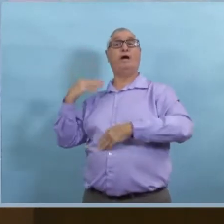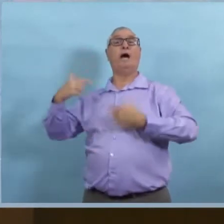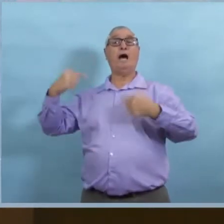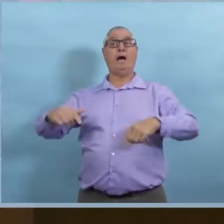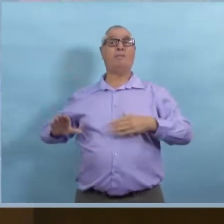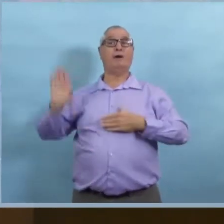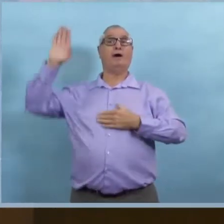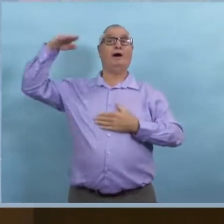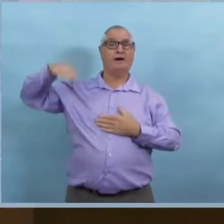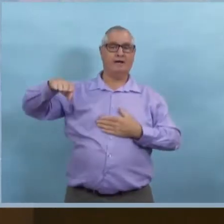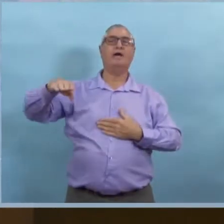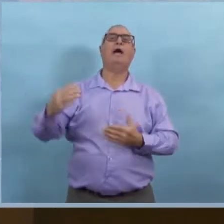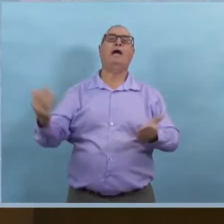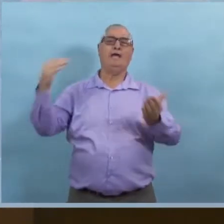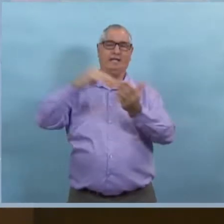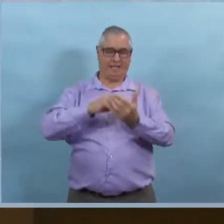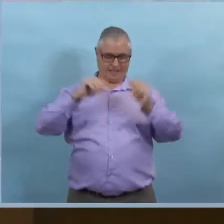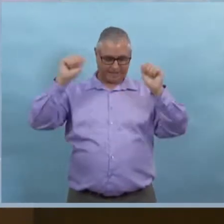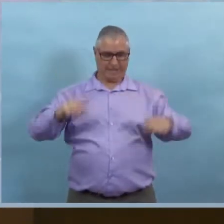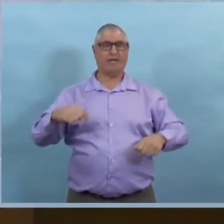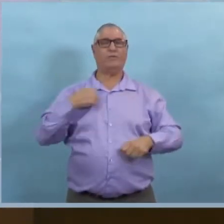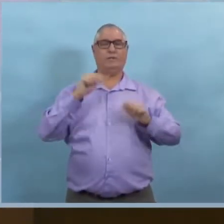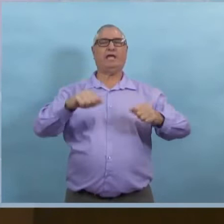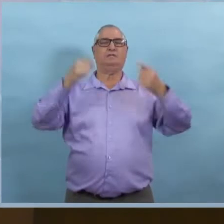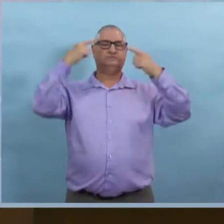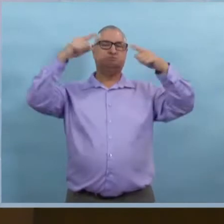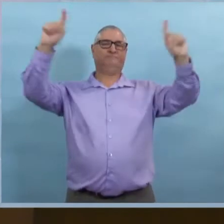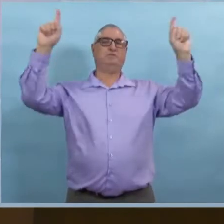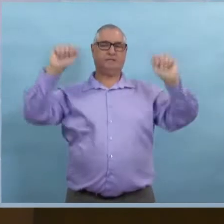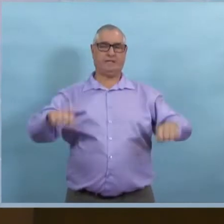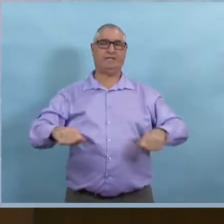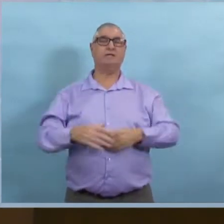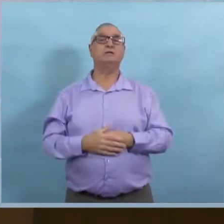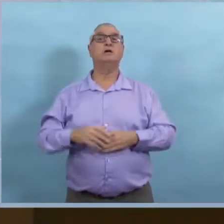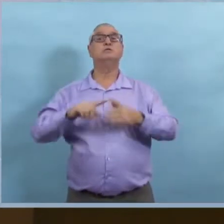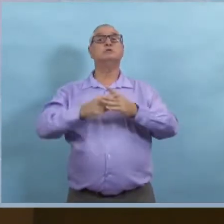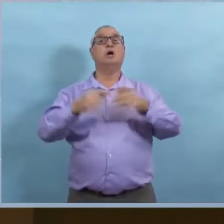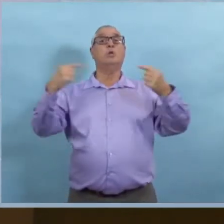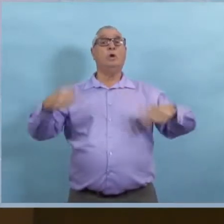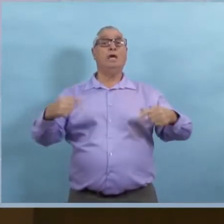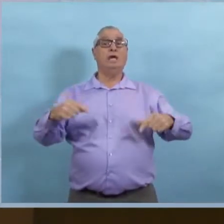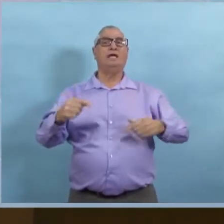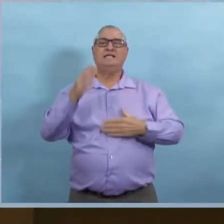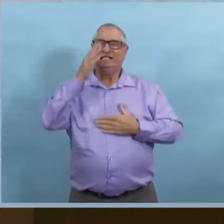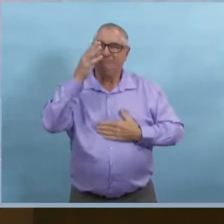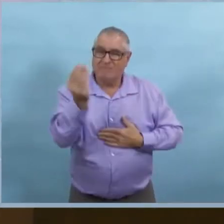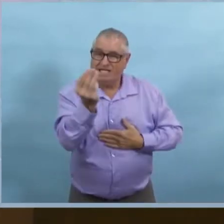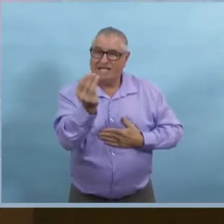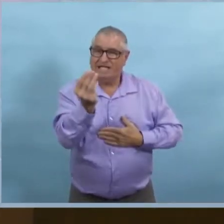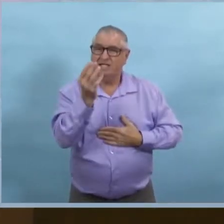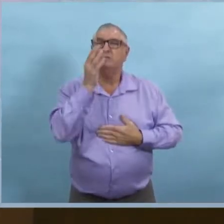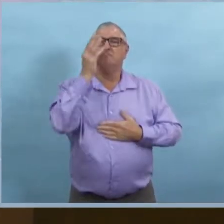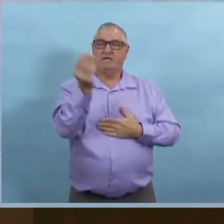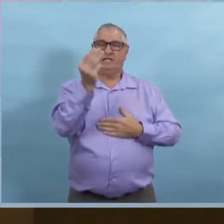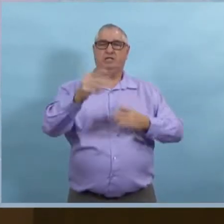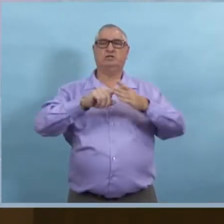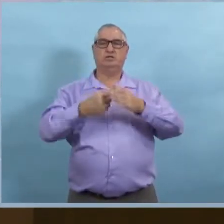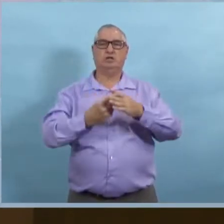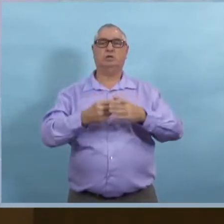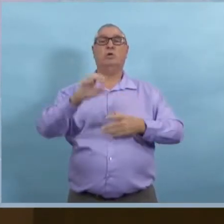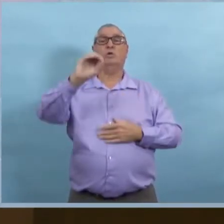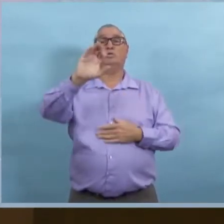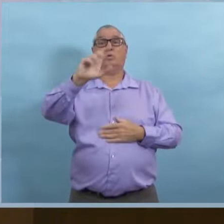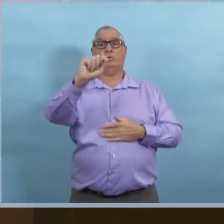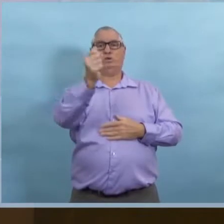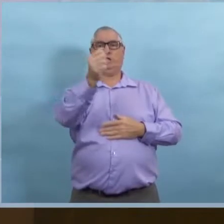nouveau. Et on peut faire une différence assez rapidement. Donc à partir de lundi, le